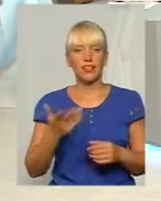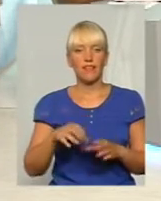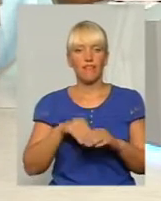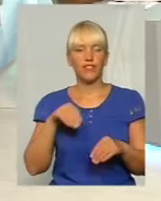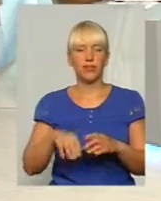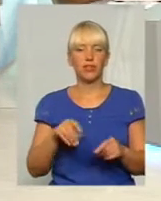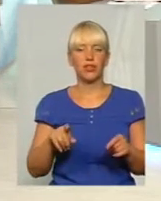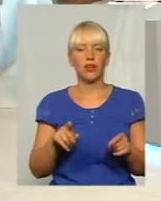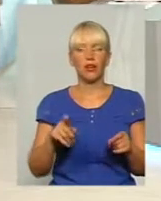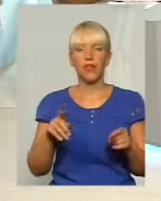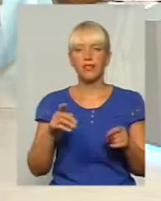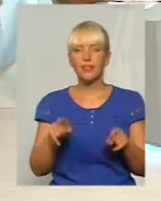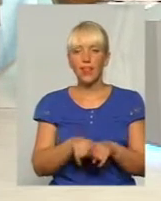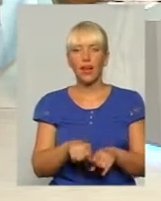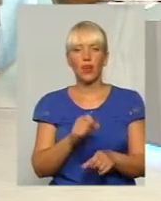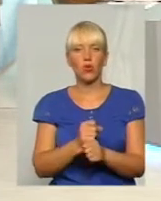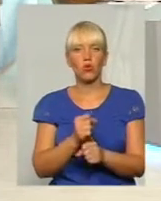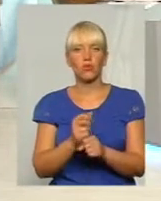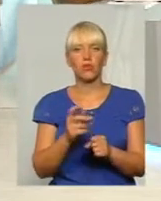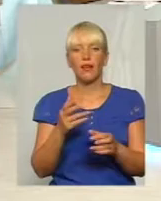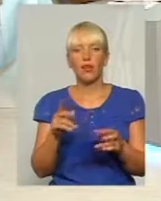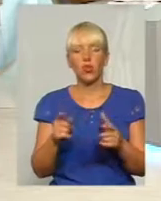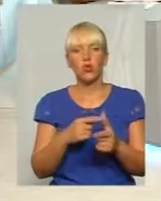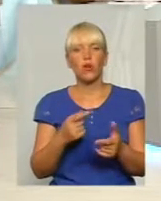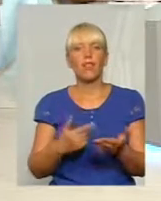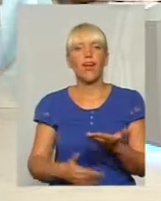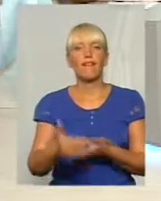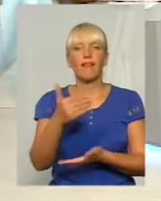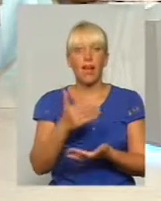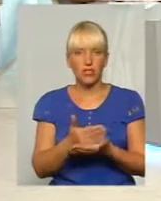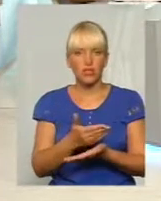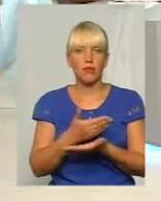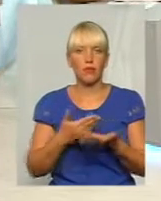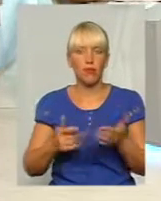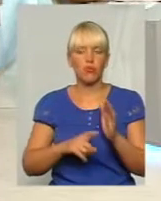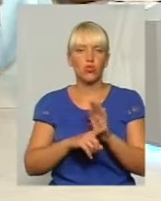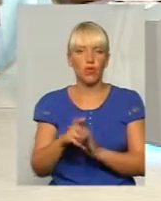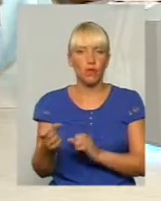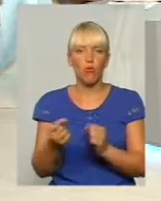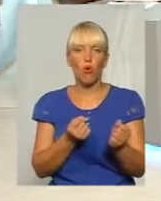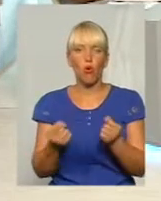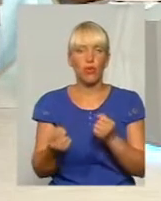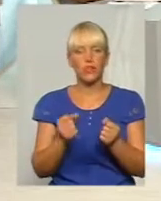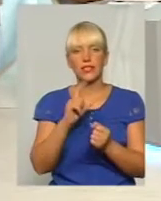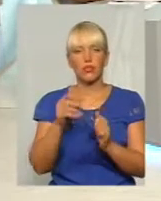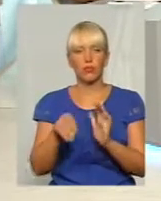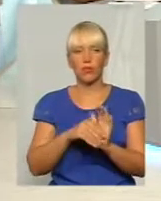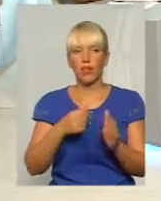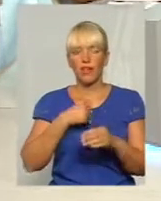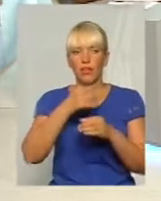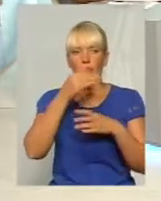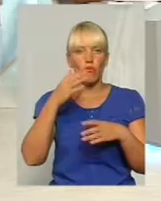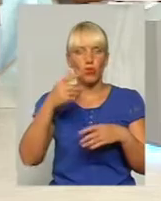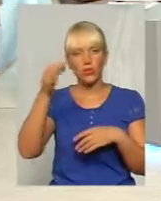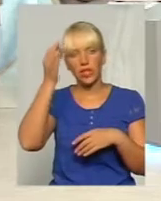виягляд, що нарешті ми почали бороти з корупцією. Тому що, ну, я не можу згадати, коли в нас в останньому в когось в галузі освіті